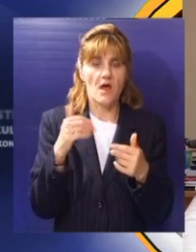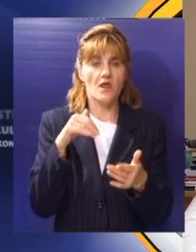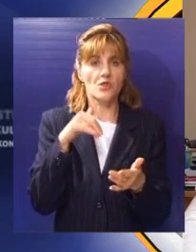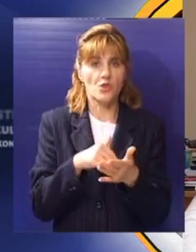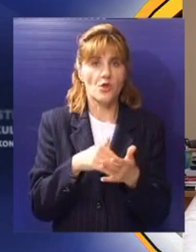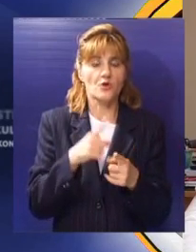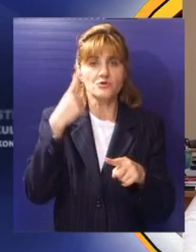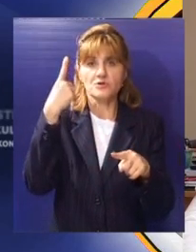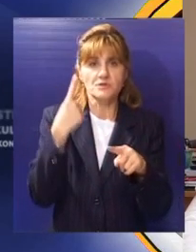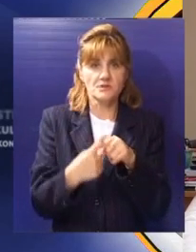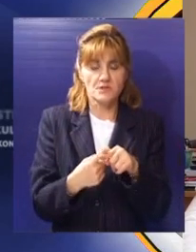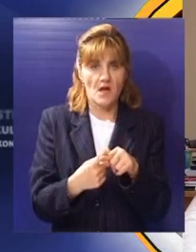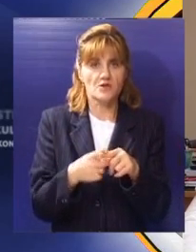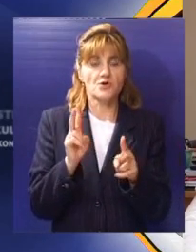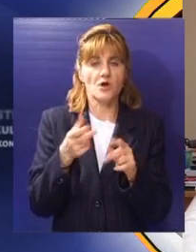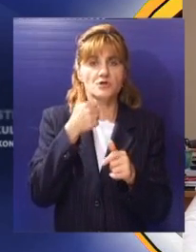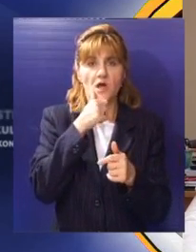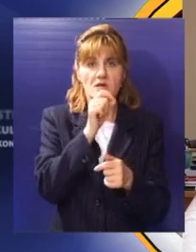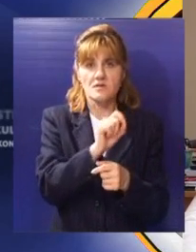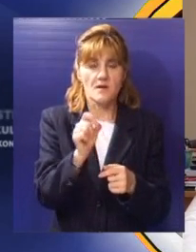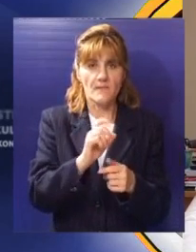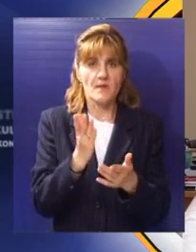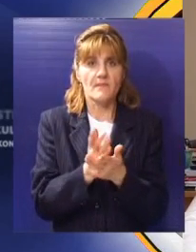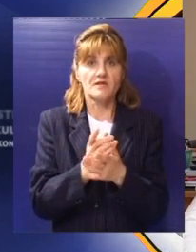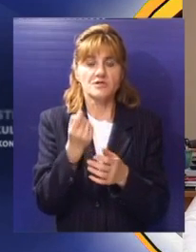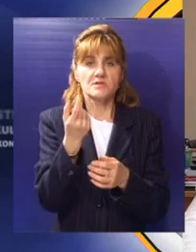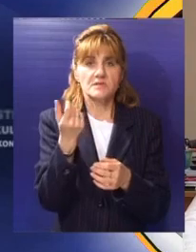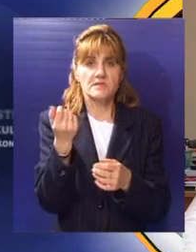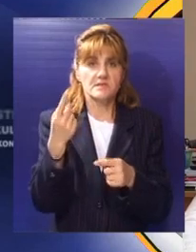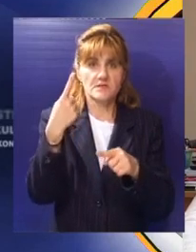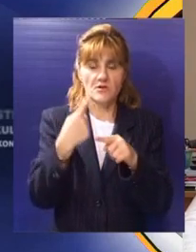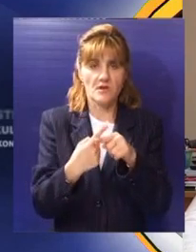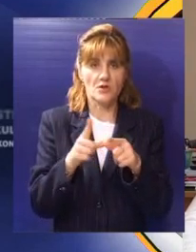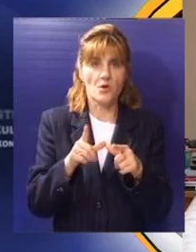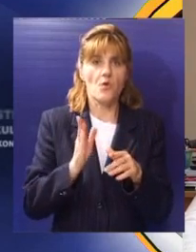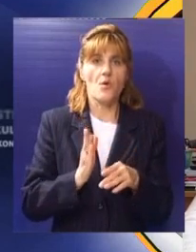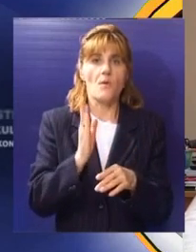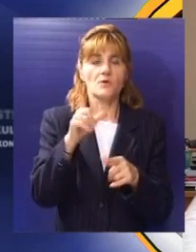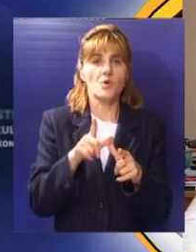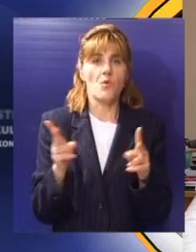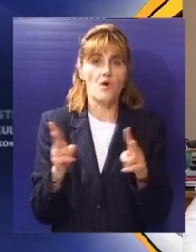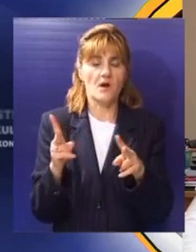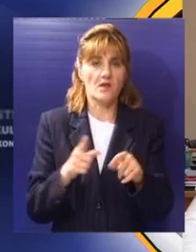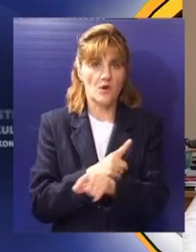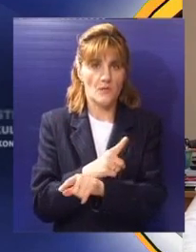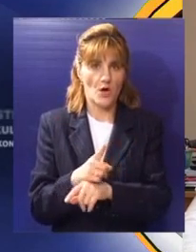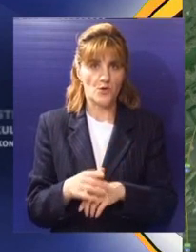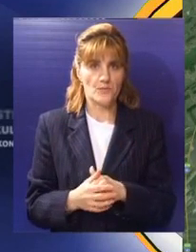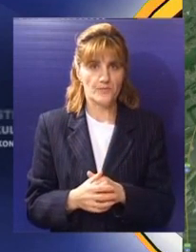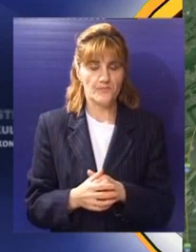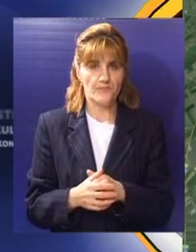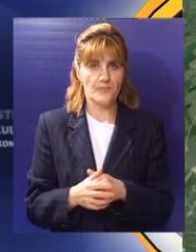generalnog projekta i prethodne studije opravdanosti će se upoznati detaljnije sad u Budiće u kratkom roku.